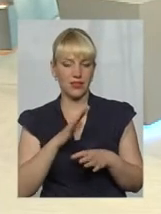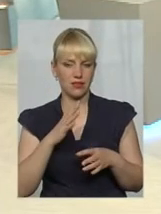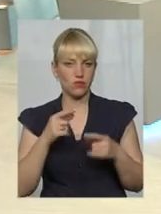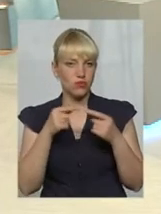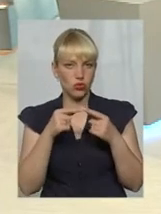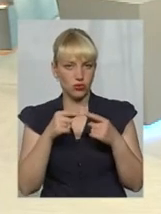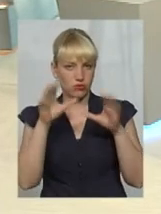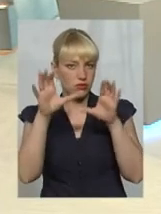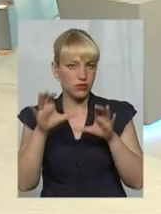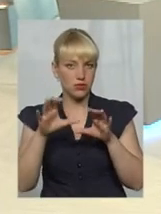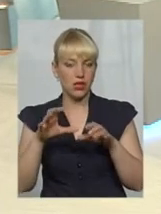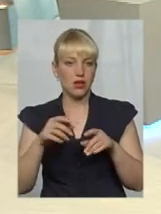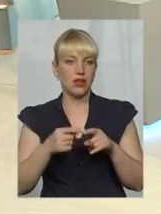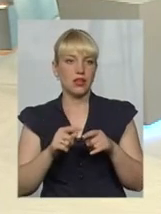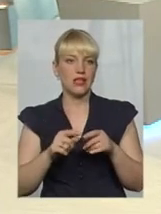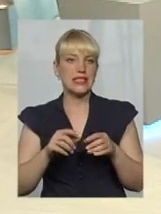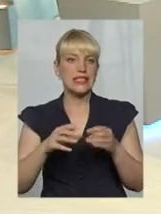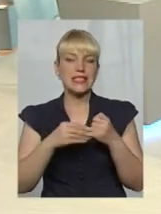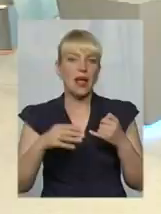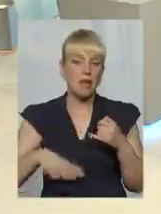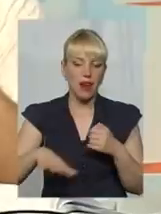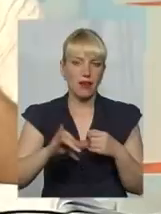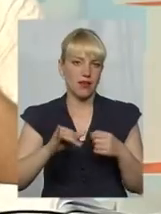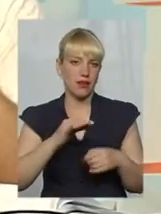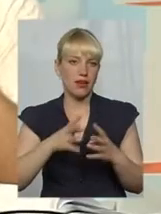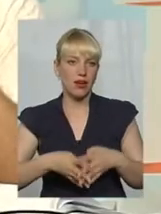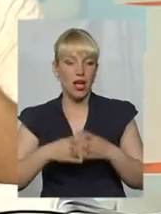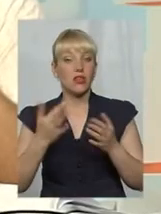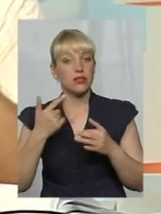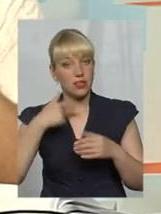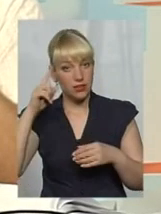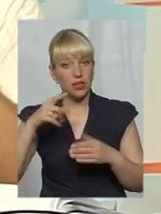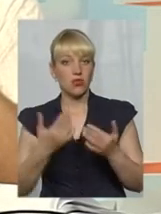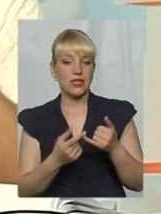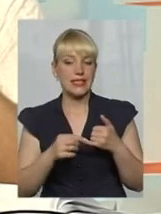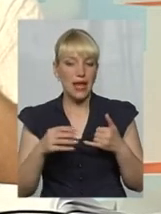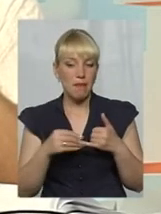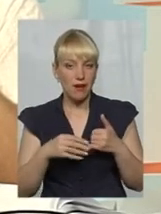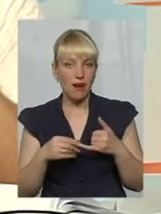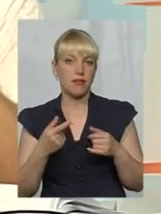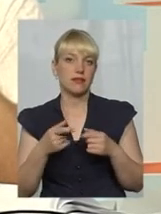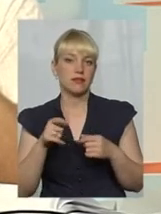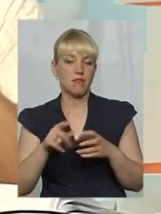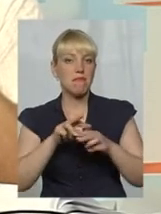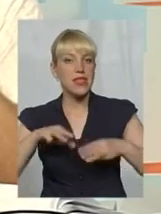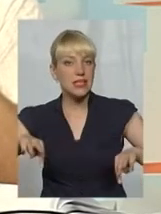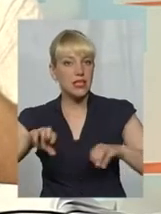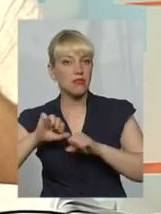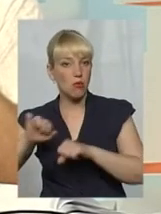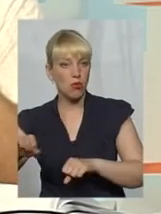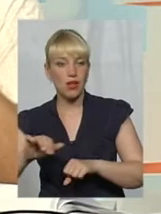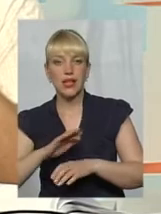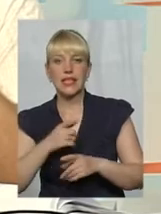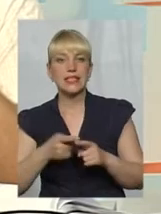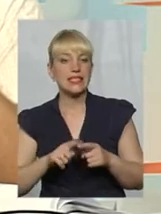не є архітектором, наскільки ми розуміємо, що земля належить Міністерству оборони, то буде нелогічно, що міська рада,